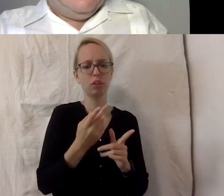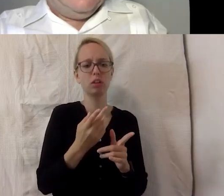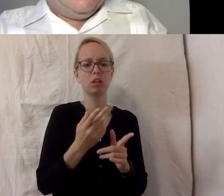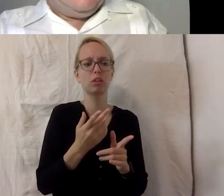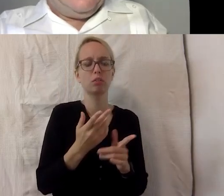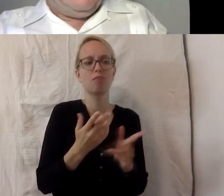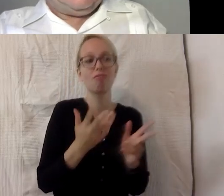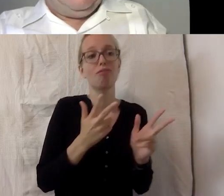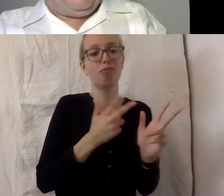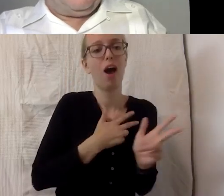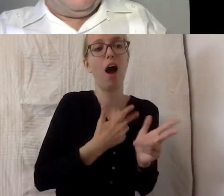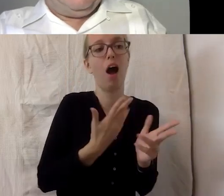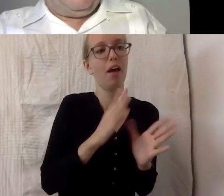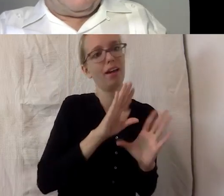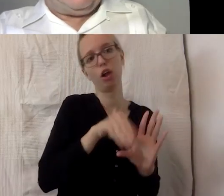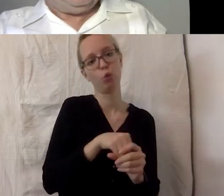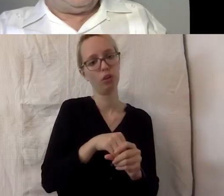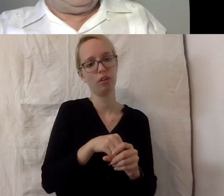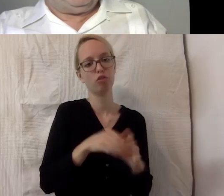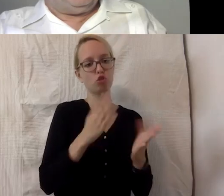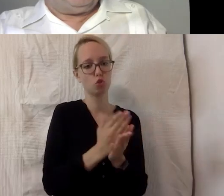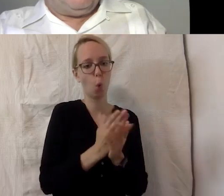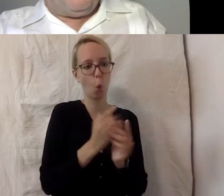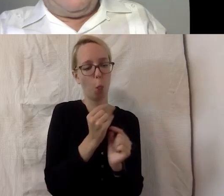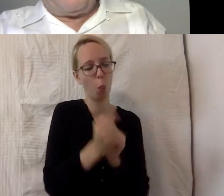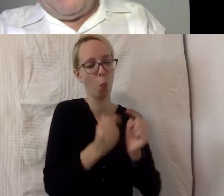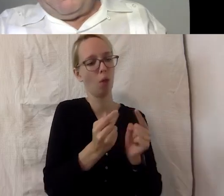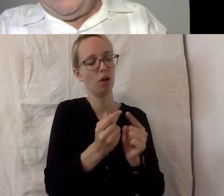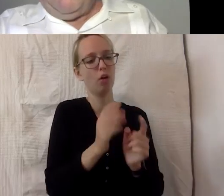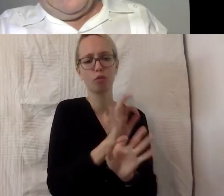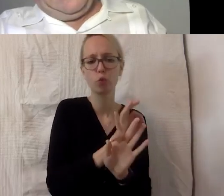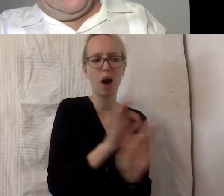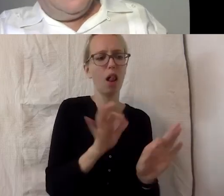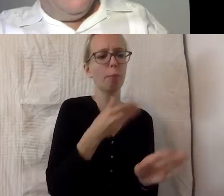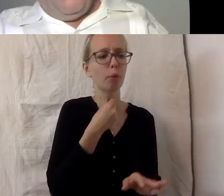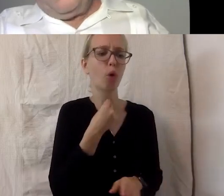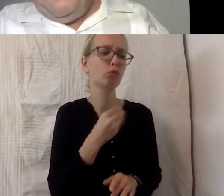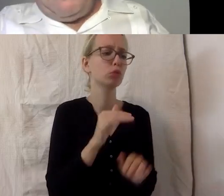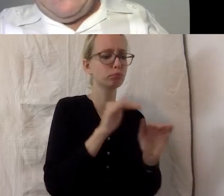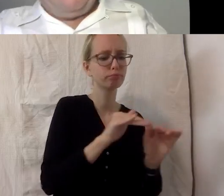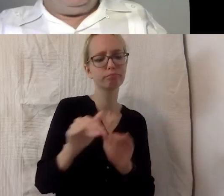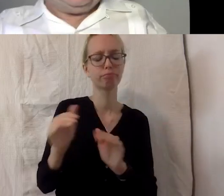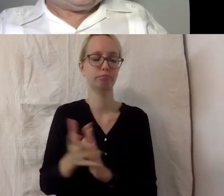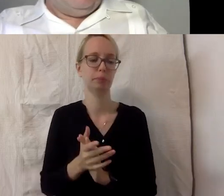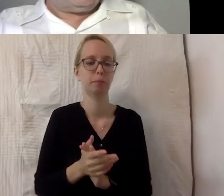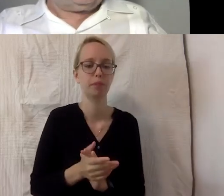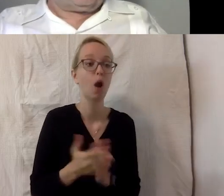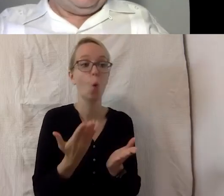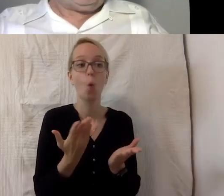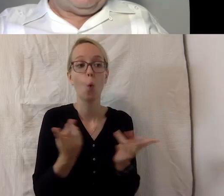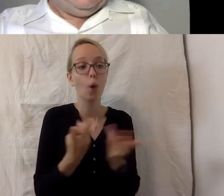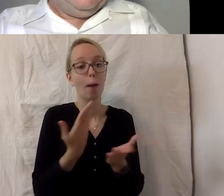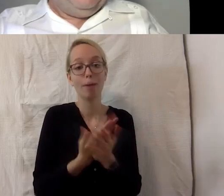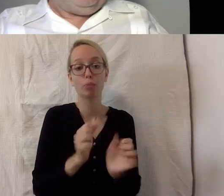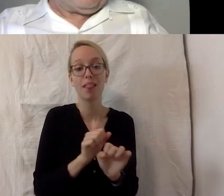sehr inklusiv oder beziehen jetzt die Bedürfnisse mit Behinderung ein. Oder, ich meine, Netflix ist auch ein gutes